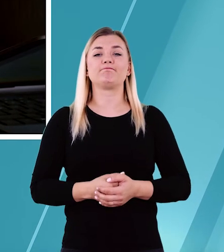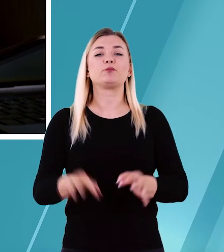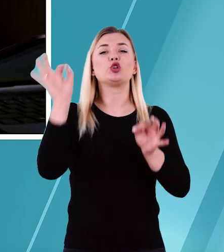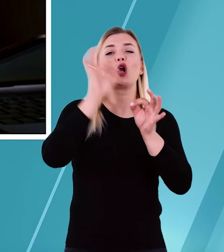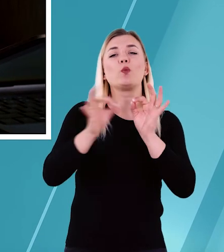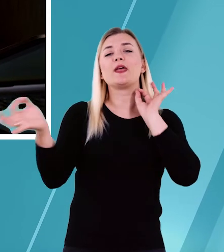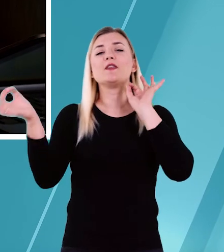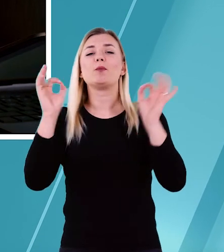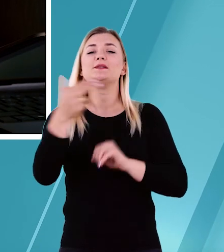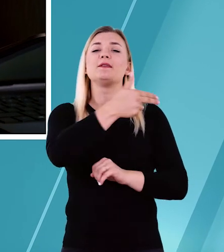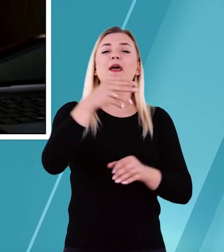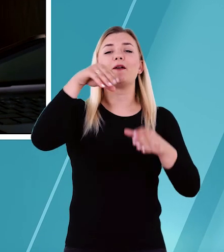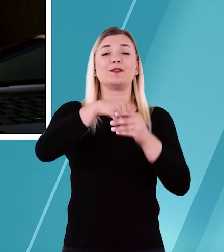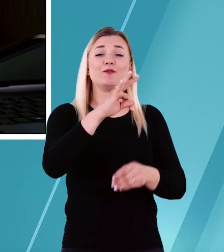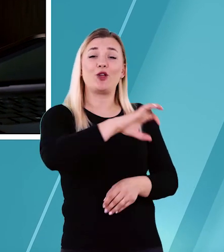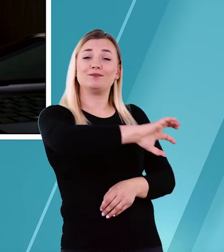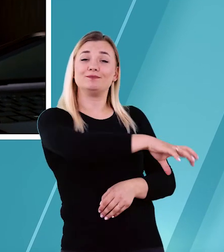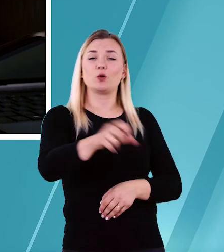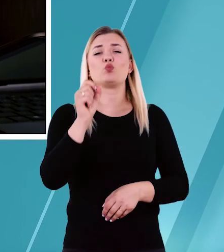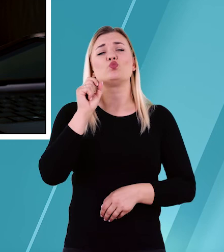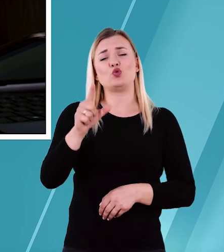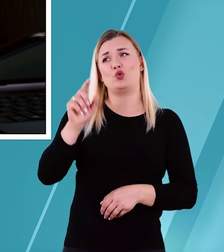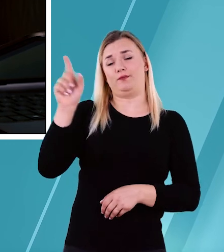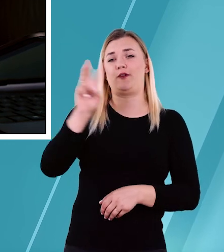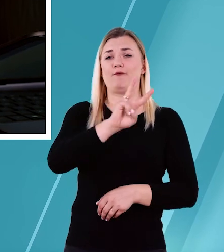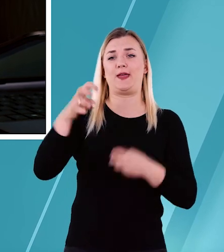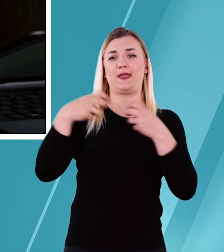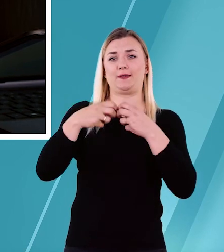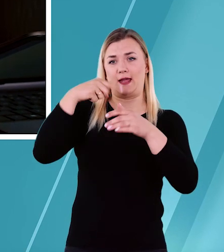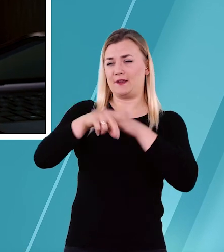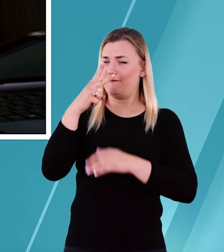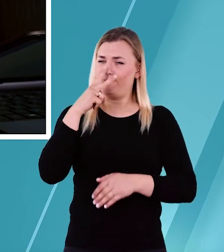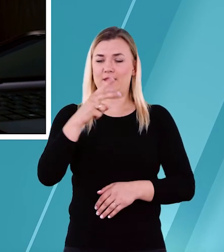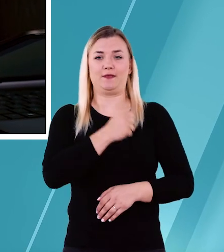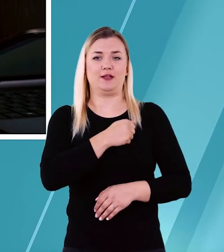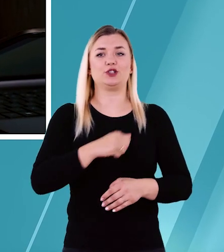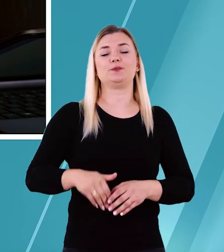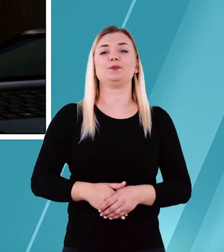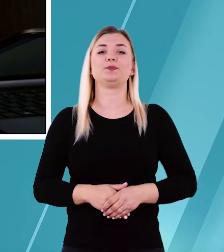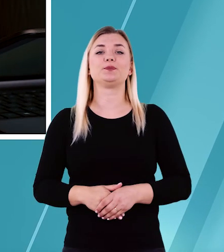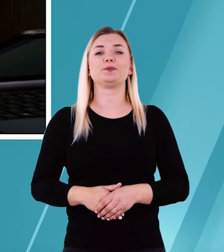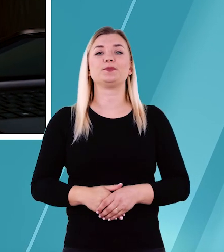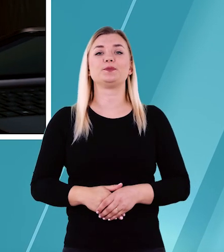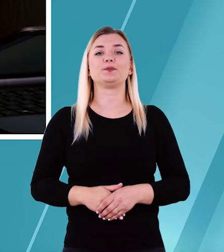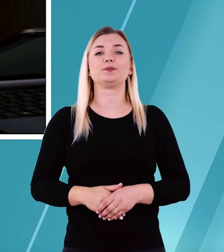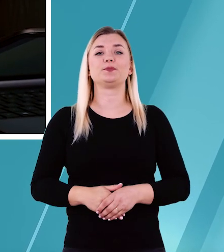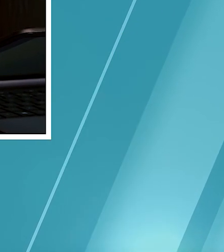Szczegółowe informacje na temat wszystkich komórek znajdują się na stronie internetowej widocznej na ekranie.